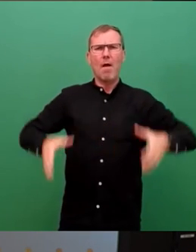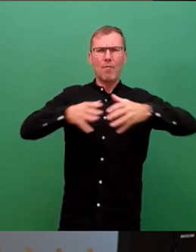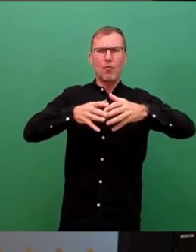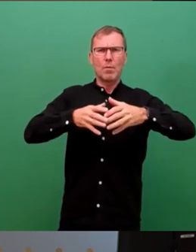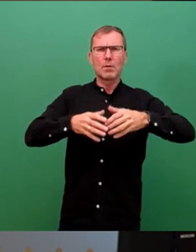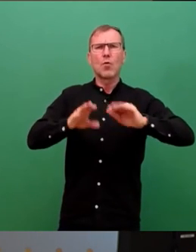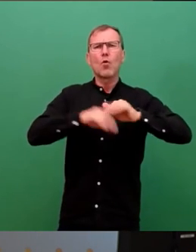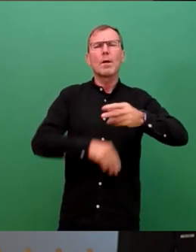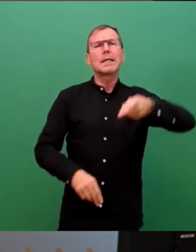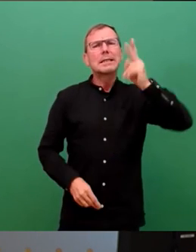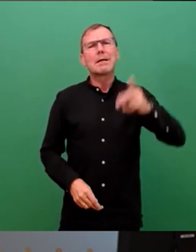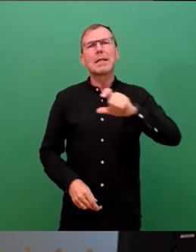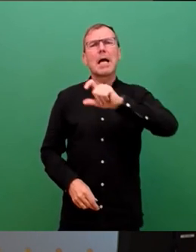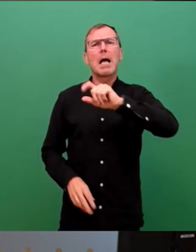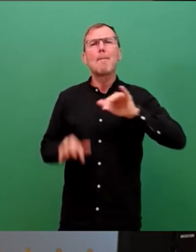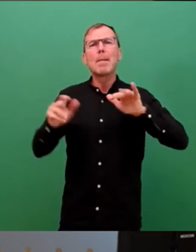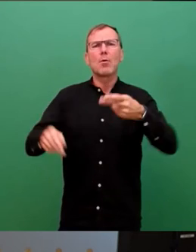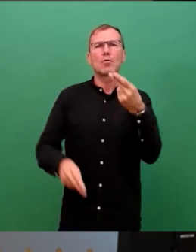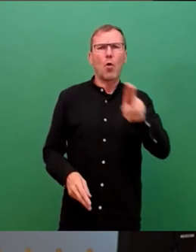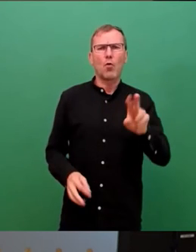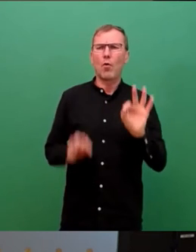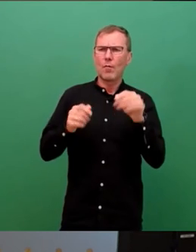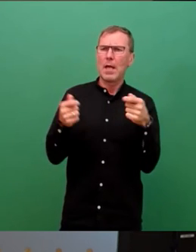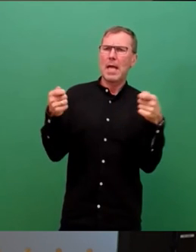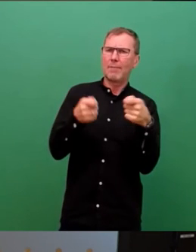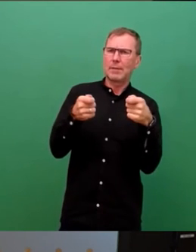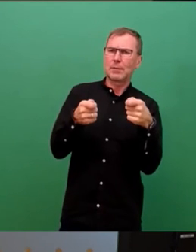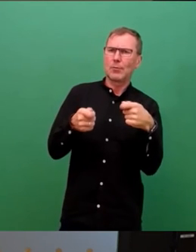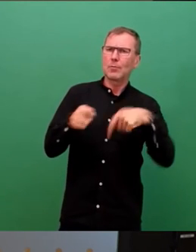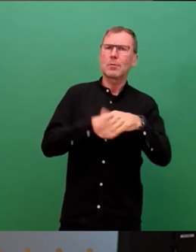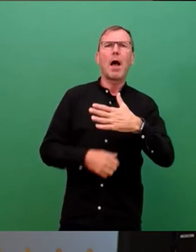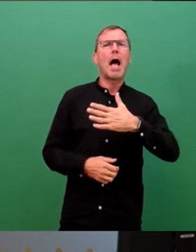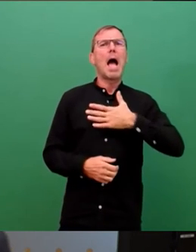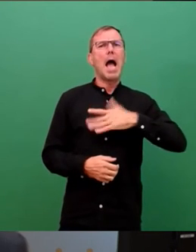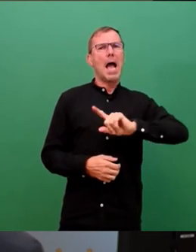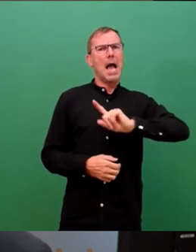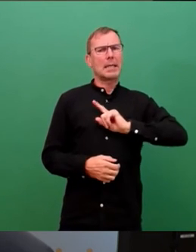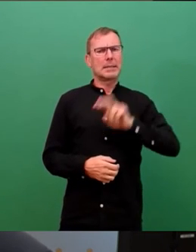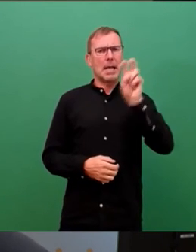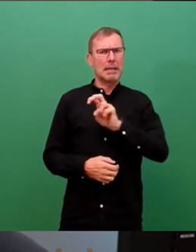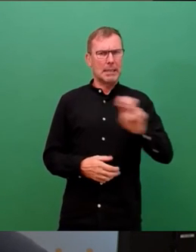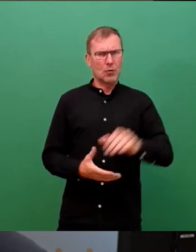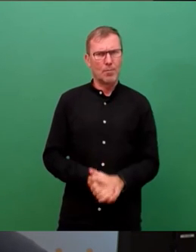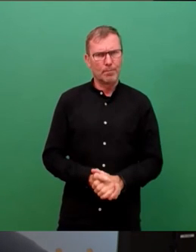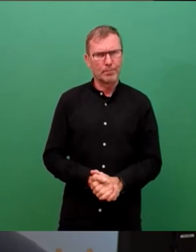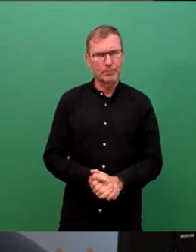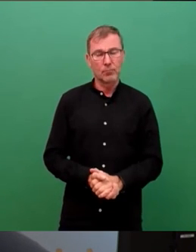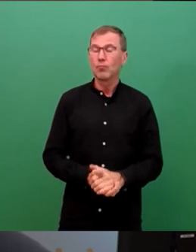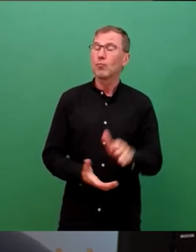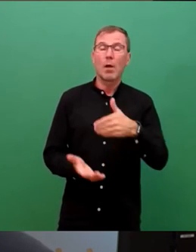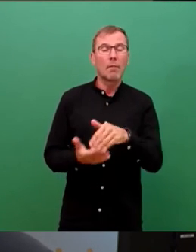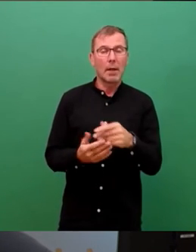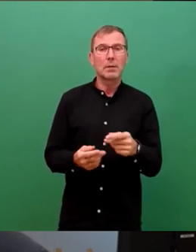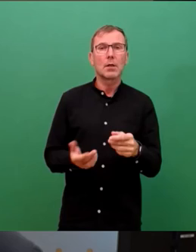über 200 Millionen Euro für die Investitionen in unser eigenes Klinikum. Wir werden zudem weitere Stellen im ÖGD